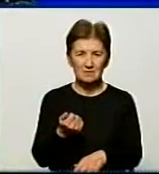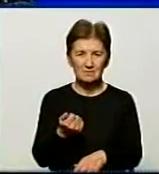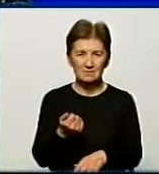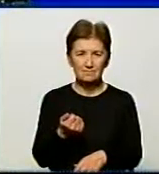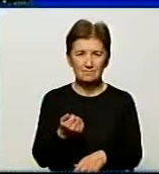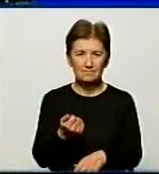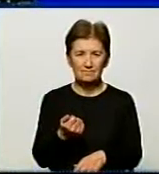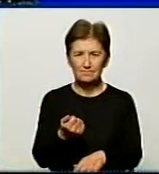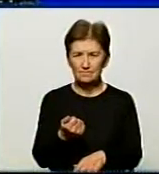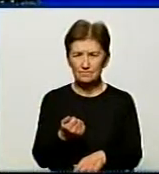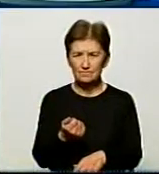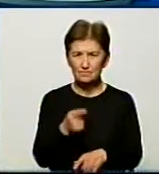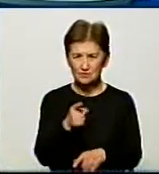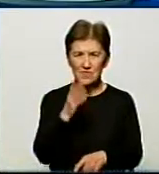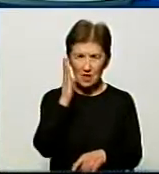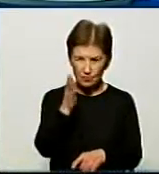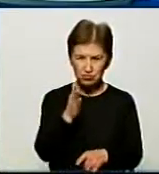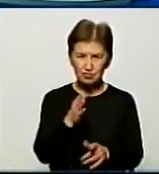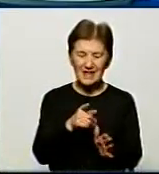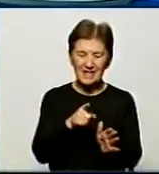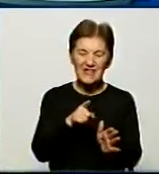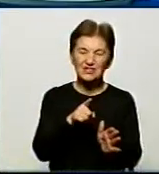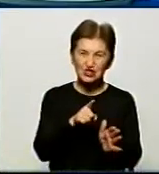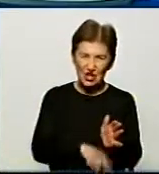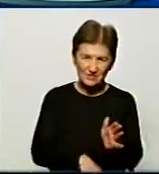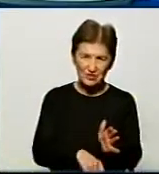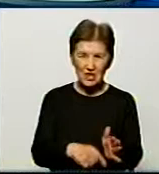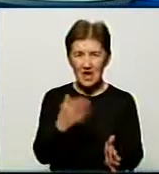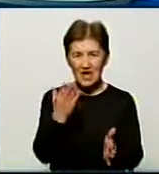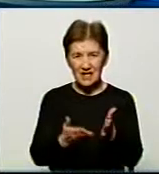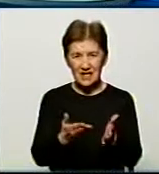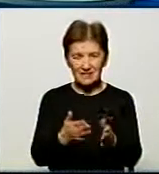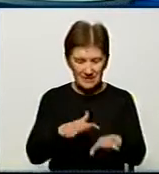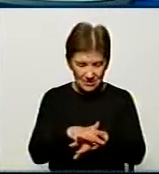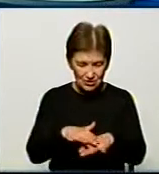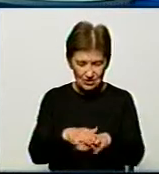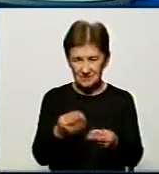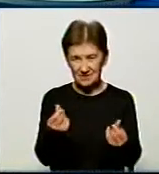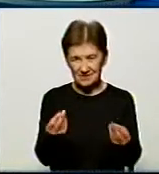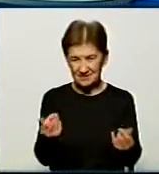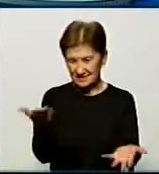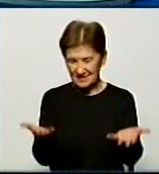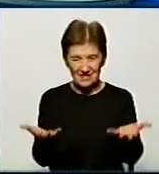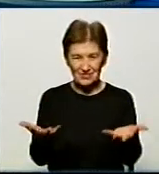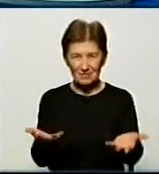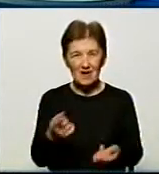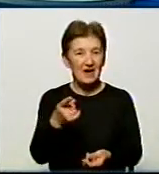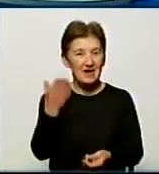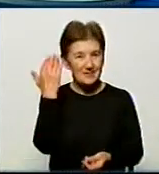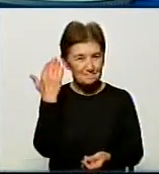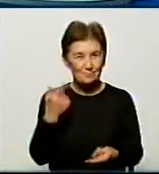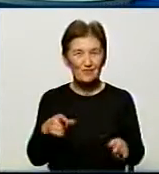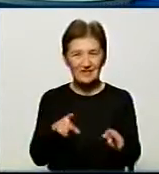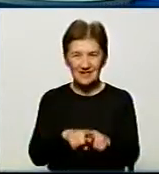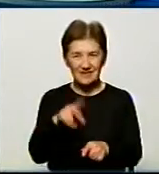Давайте говорити так, це буде дешевше навіть для пацієнта, якщо вимірювати все грошим, а в тому числі здоров'я. Я вже не знаю, колись ми приводили і такі цифри,